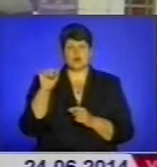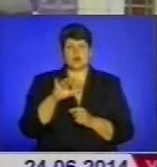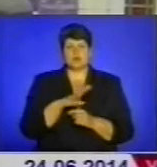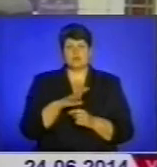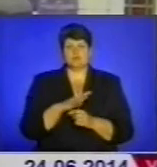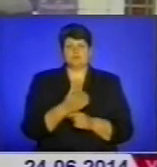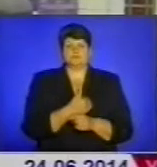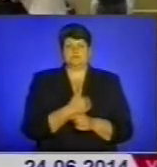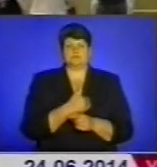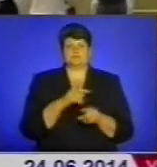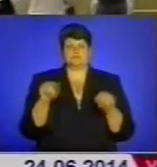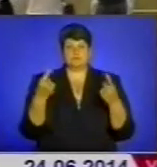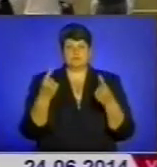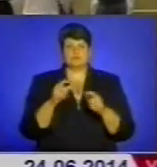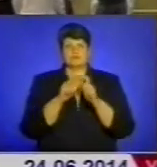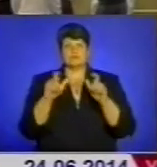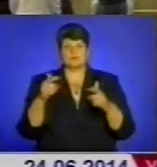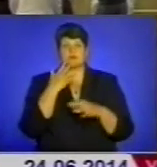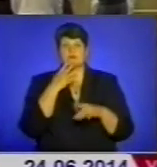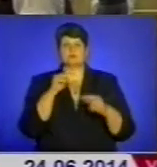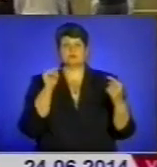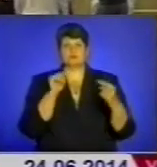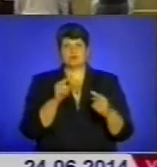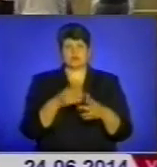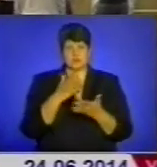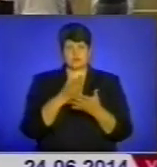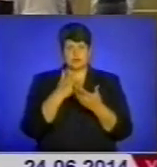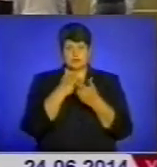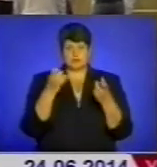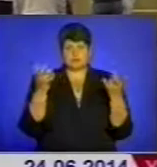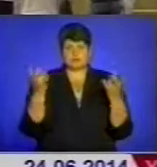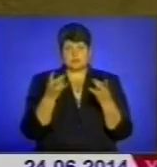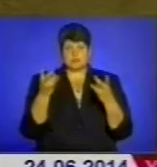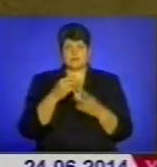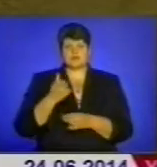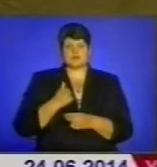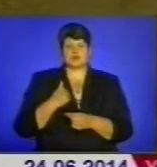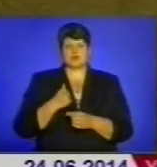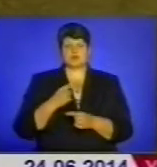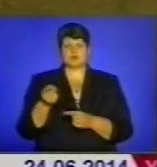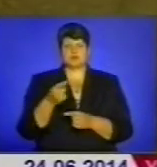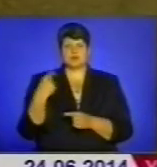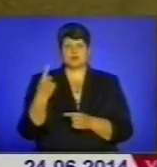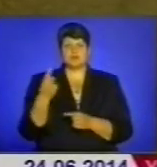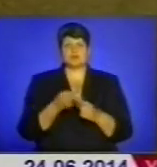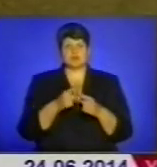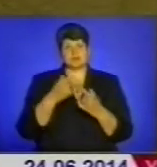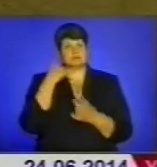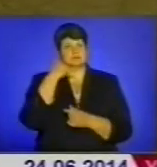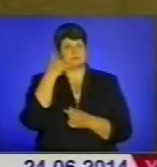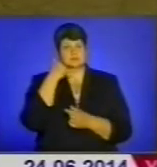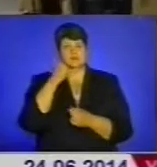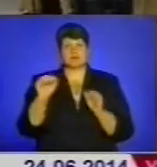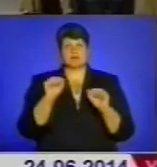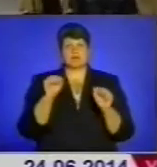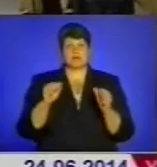штабу національної оборони. Розповідає, що у них є вся інформація про потреби військових Тернопільщини. Про це їх інформують керівники батальйонів.